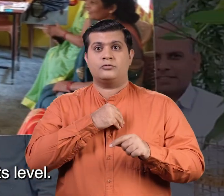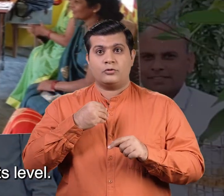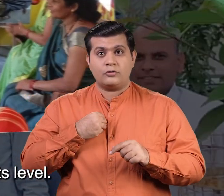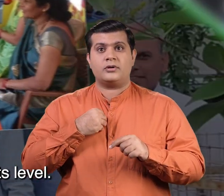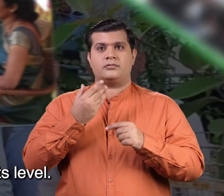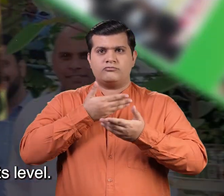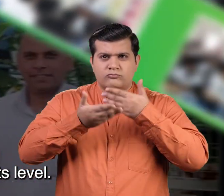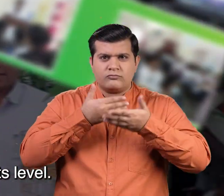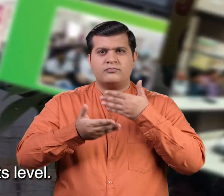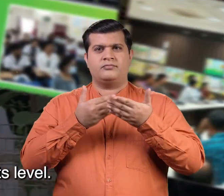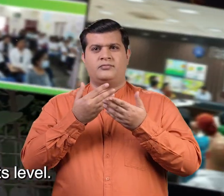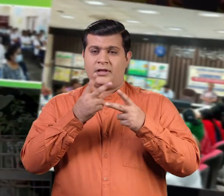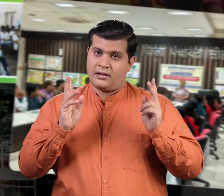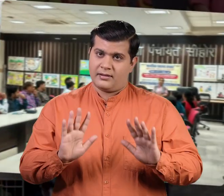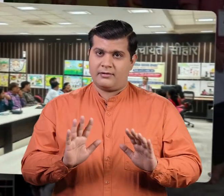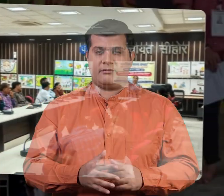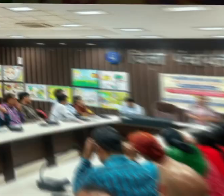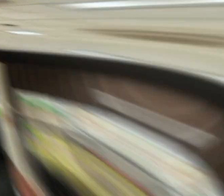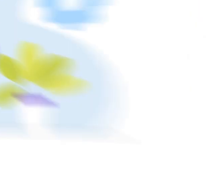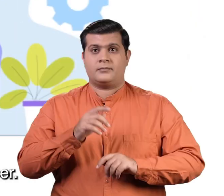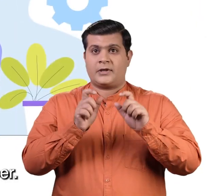स्वास्त कर्मियों को प्रशिक्षन दे रहा है